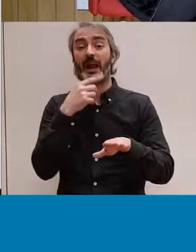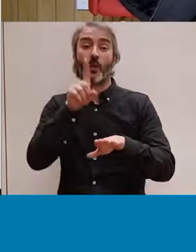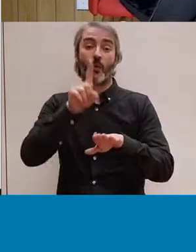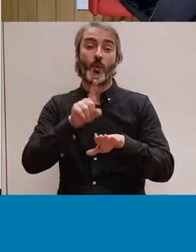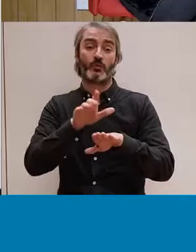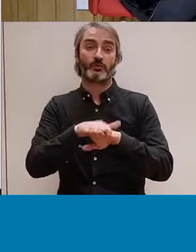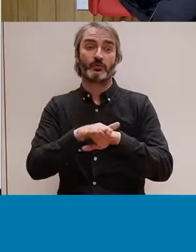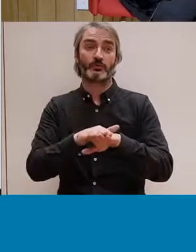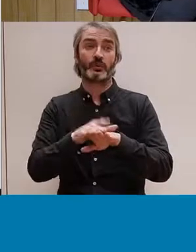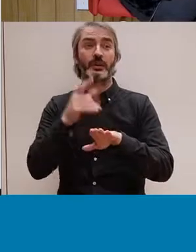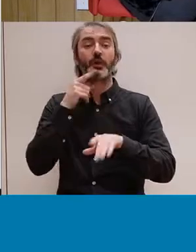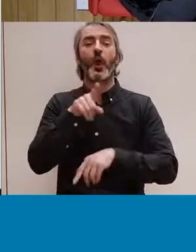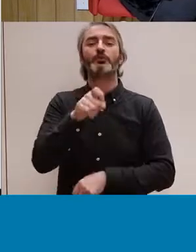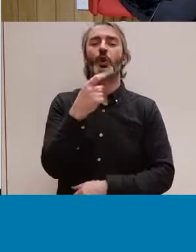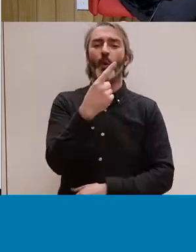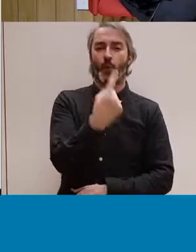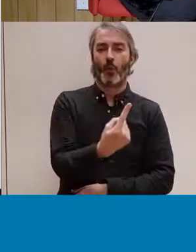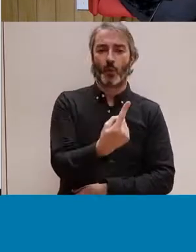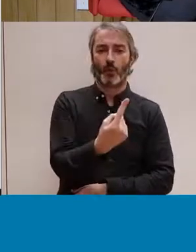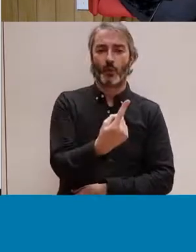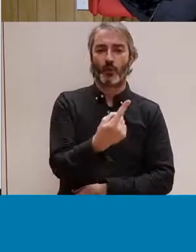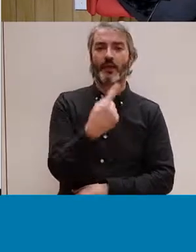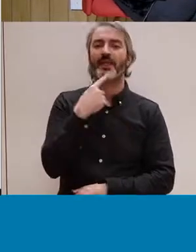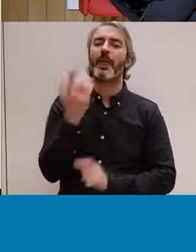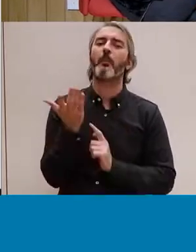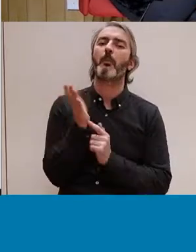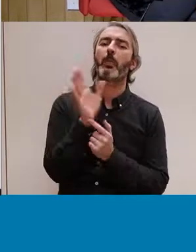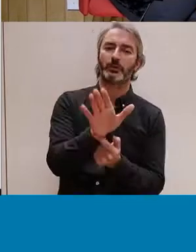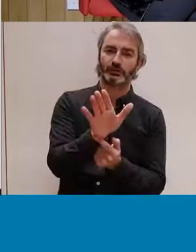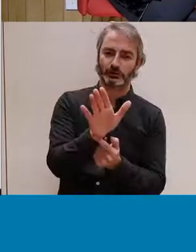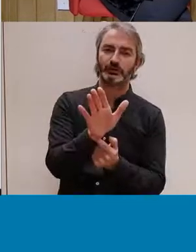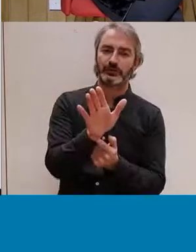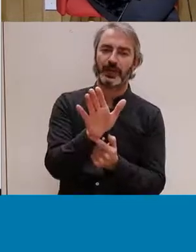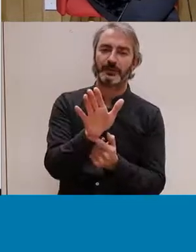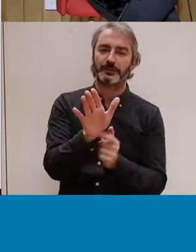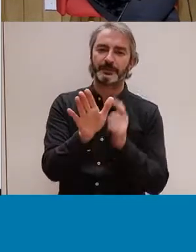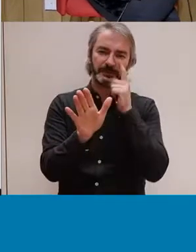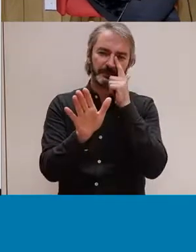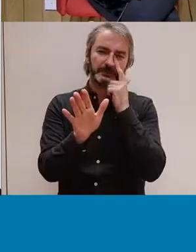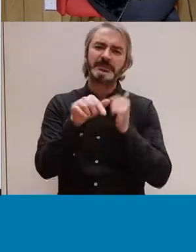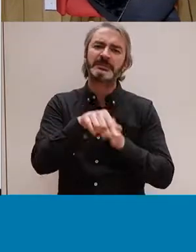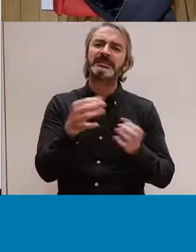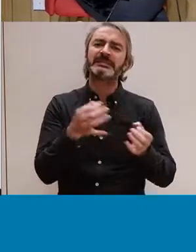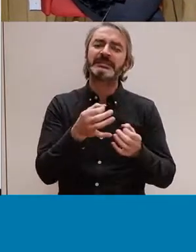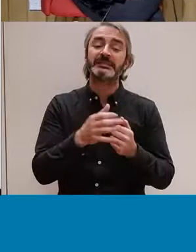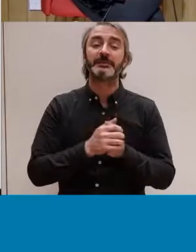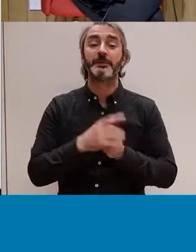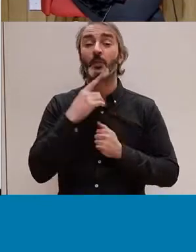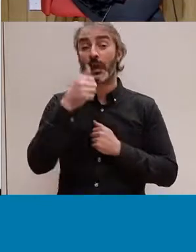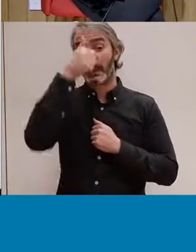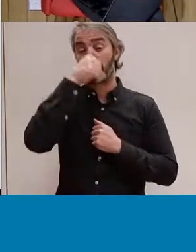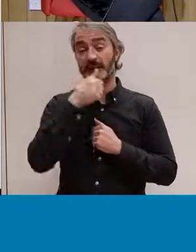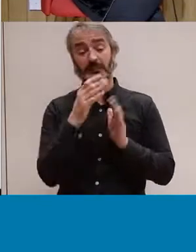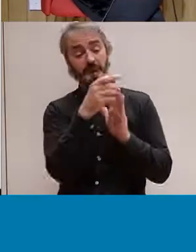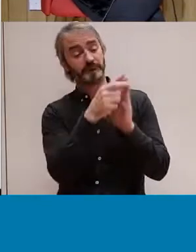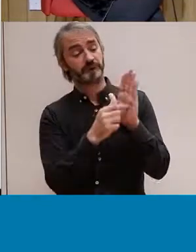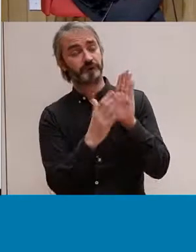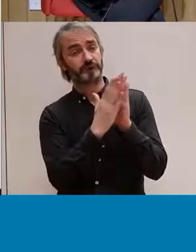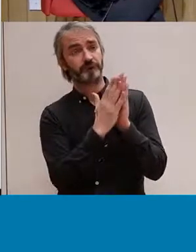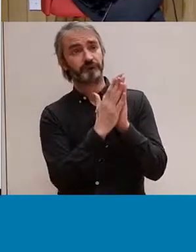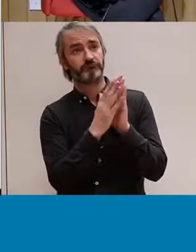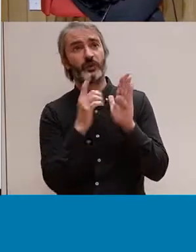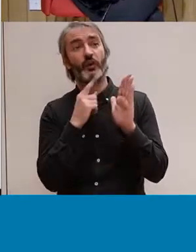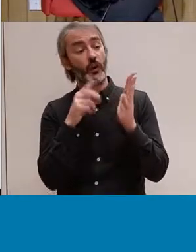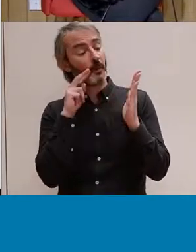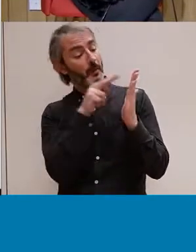diu l'opció de la proposta. L'opció de la proposta és, apareix una imatge que tu has de